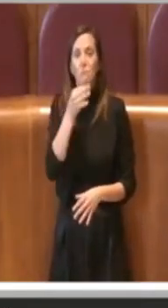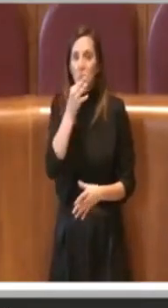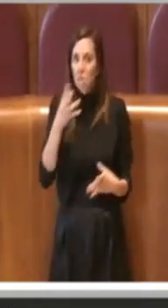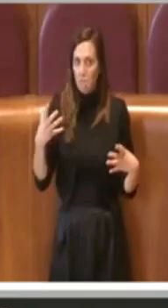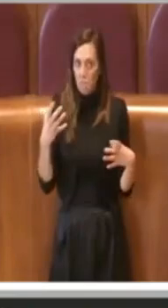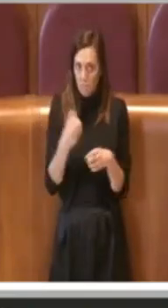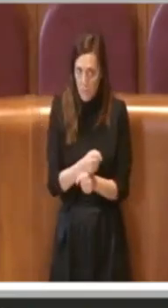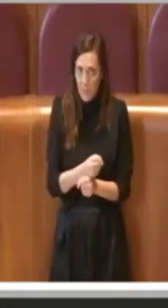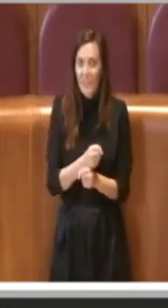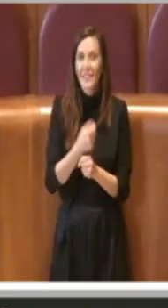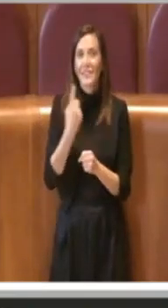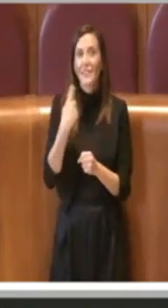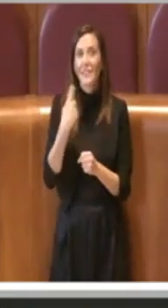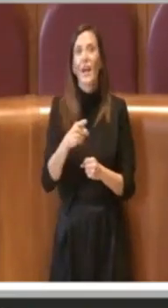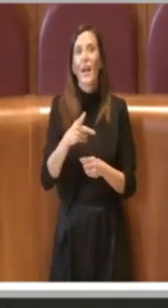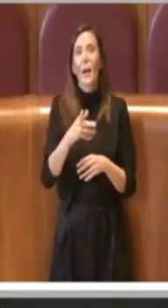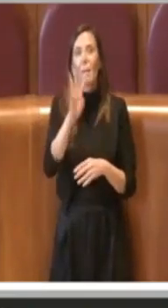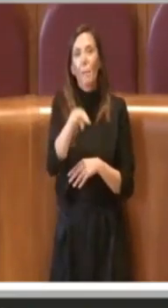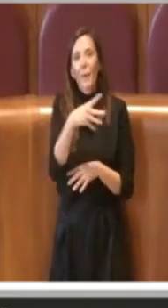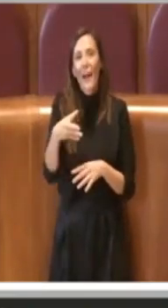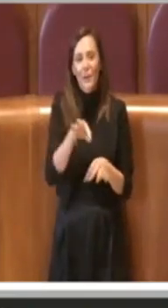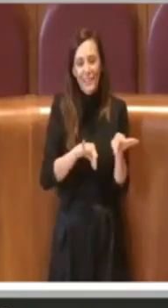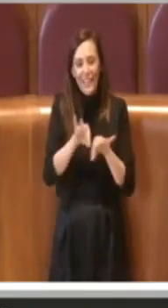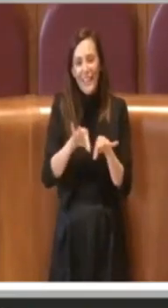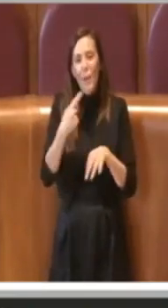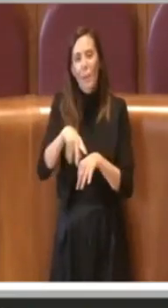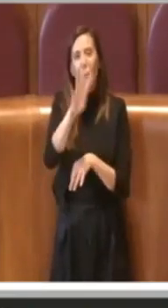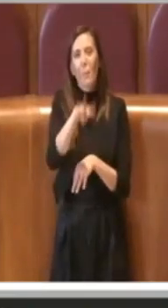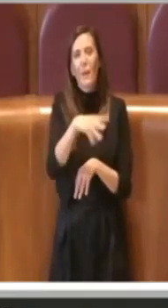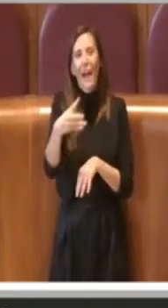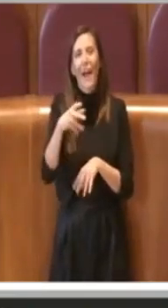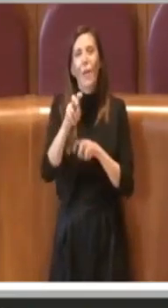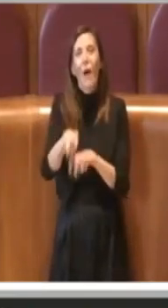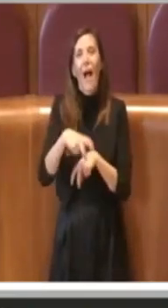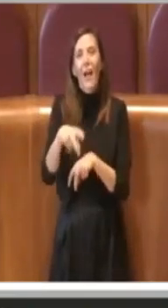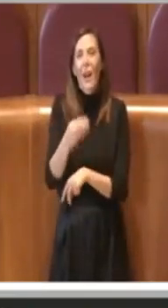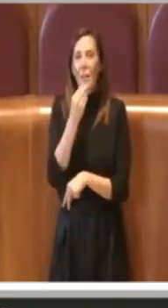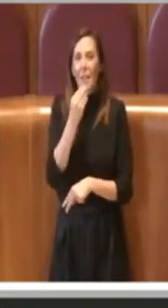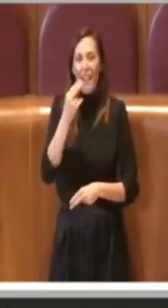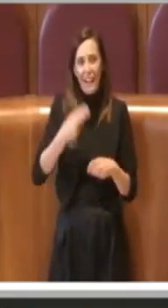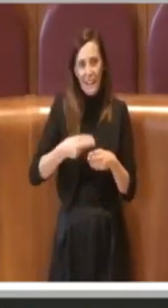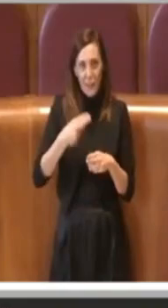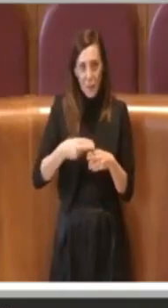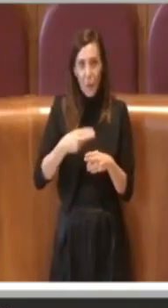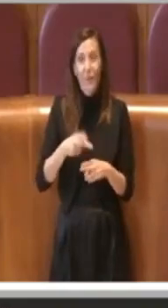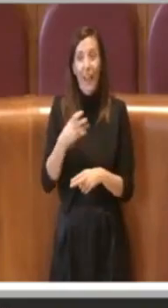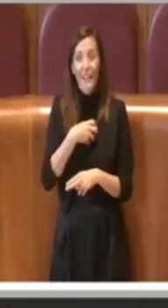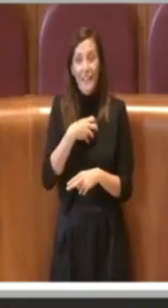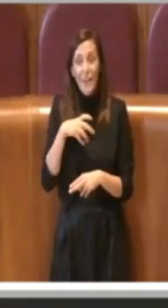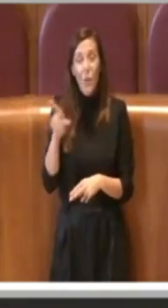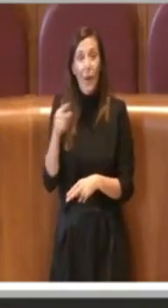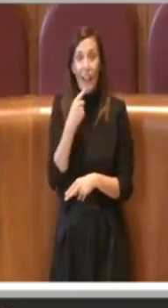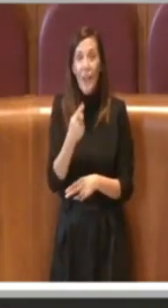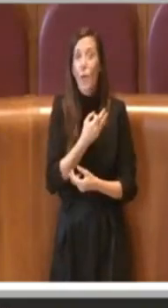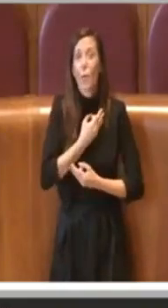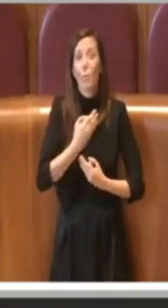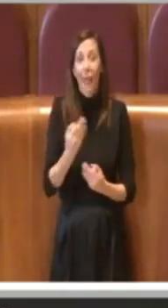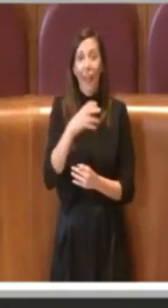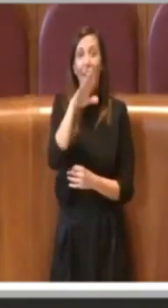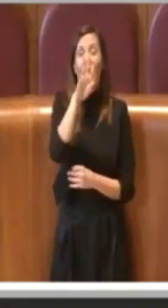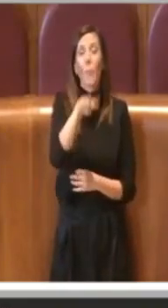agroalimentare di Roma, un piano come l'ha definito l'assessore su